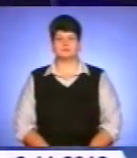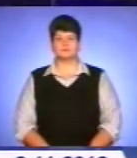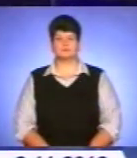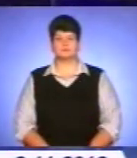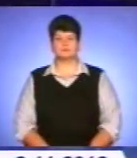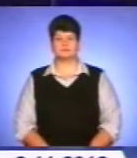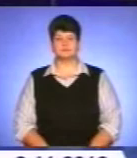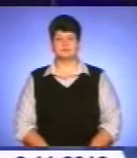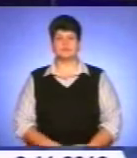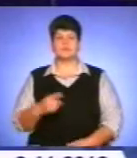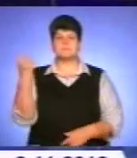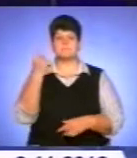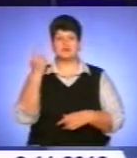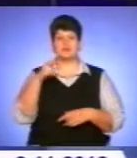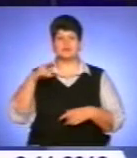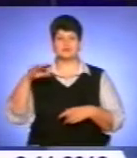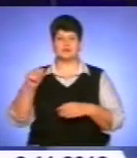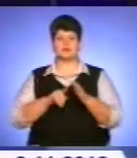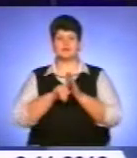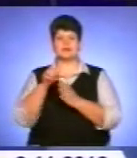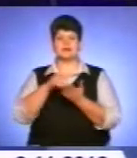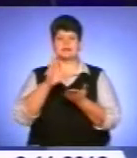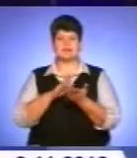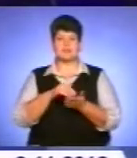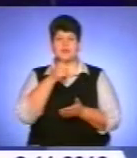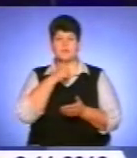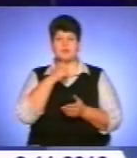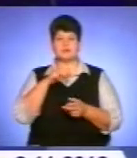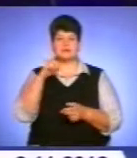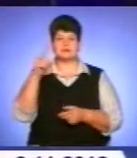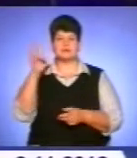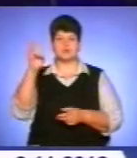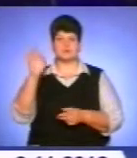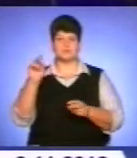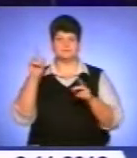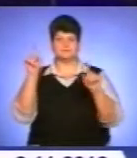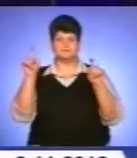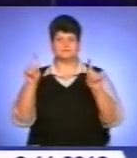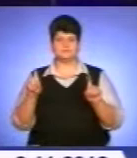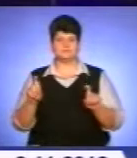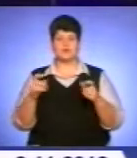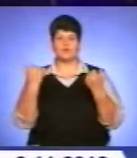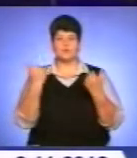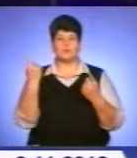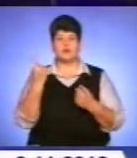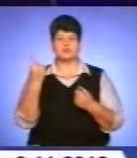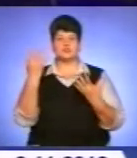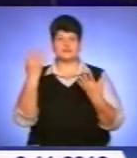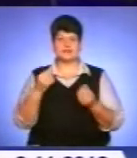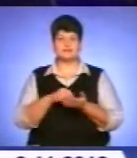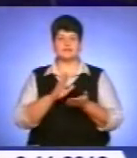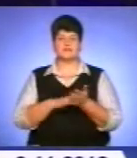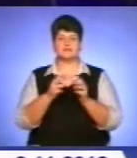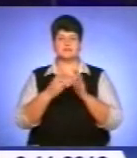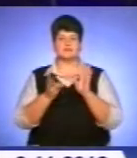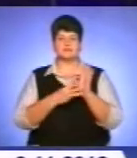1 листопада розпочалася реєстрація на пробне зовнішнє незалежне оцінювання. У перший день зареєструвалося 18 11